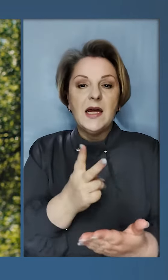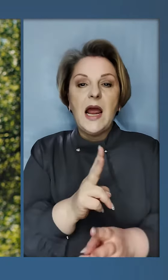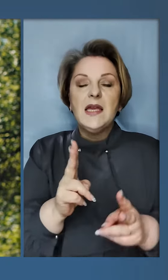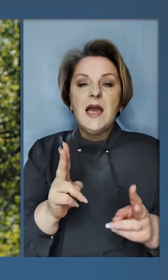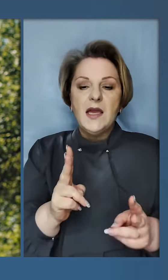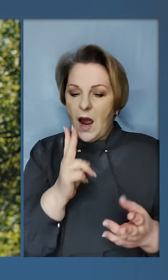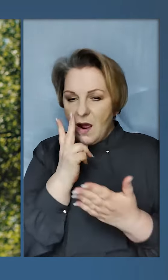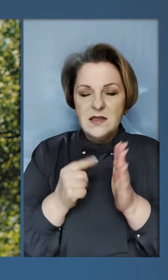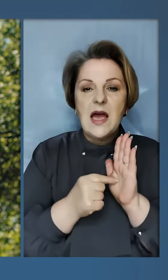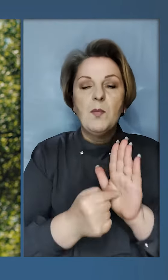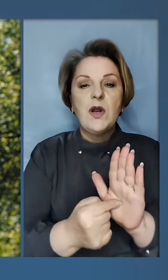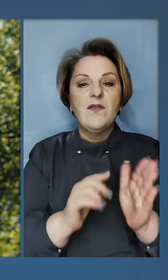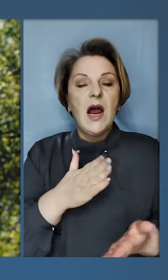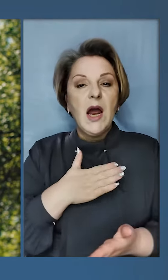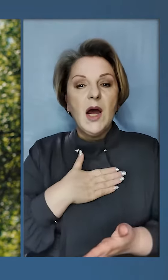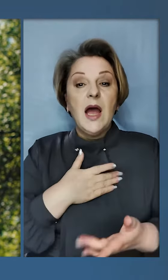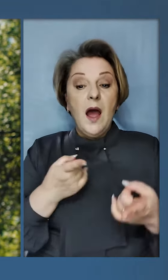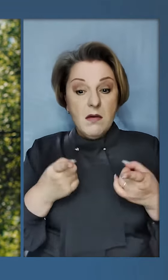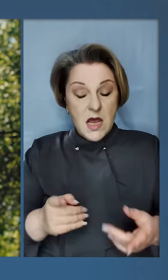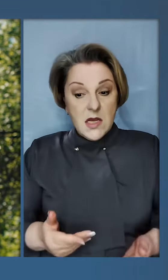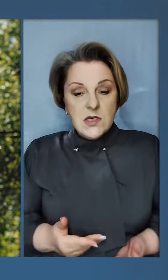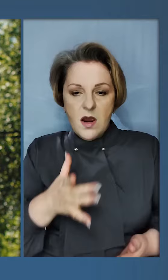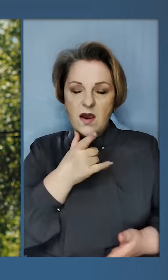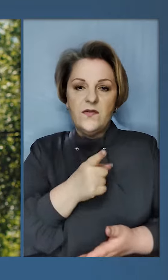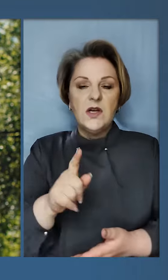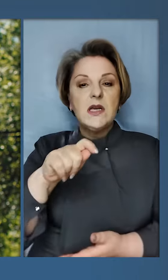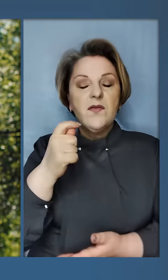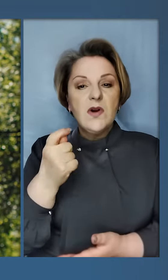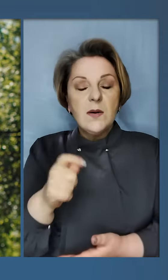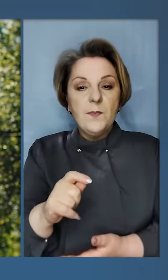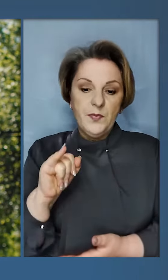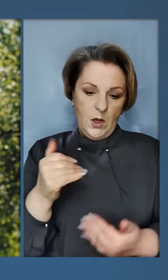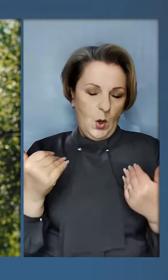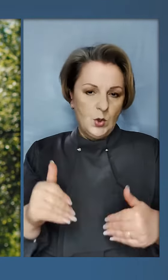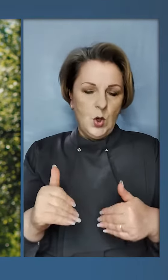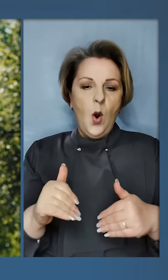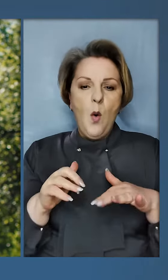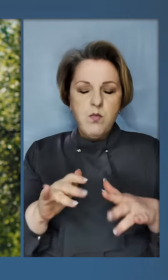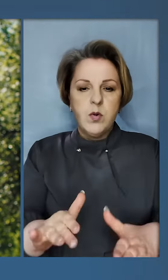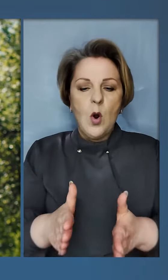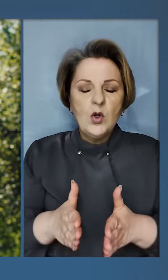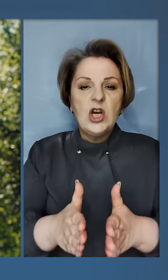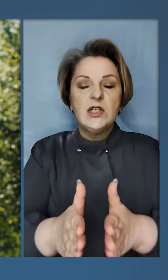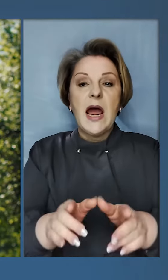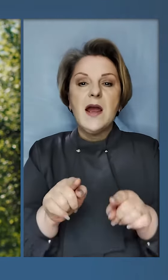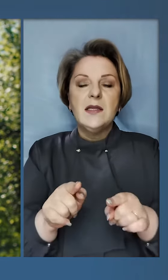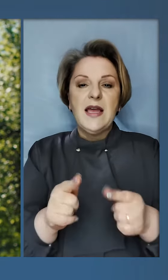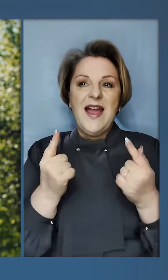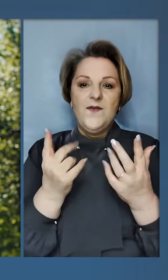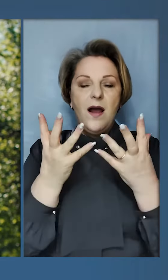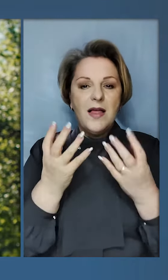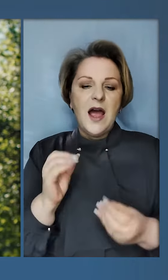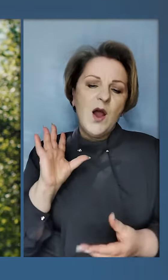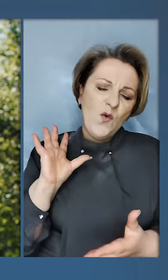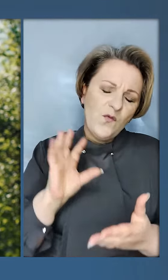відображає нашу дійсність у часи війни. І вже пройдений шлях, і цей Великдень,